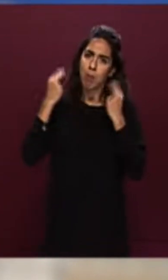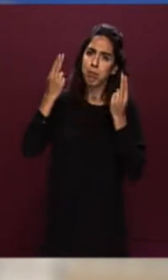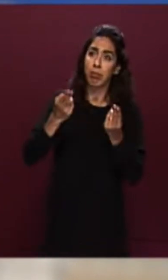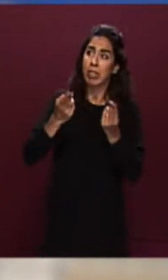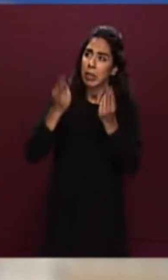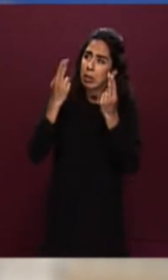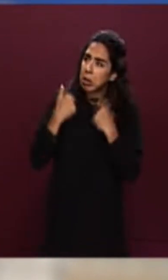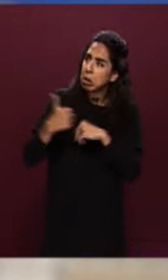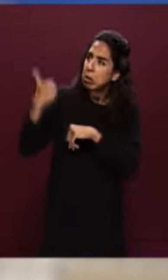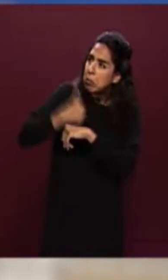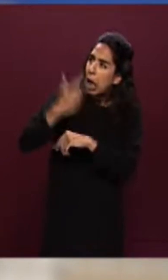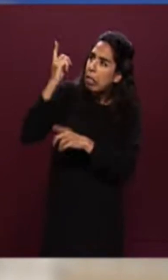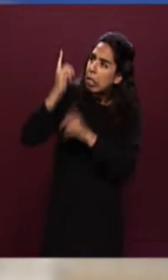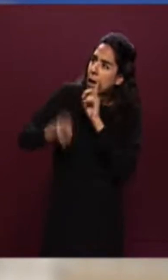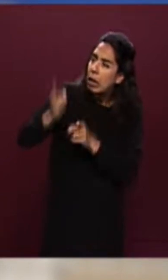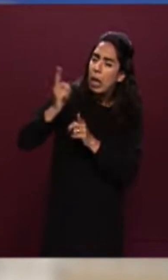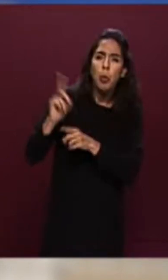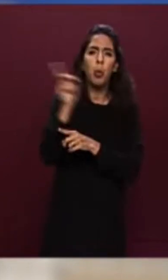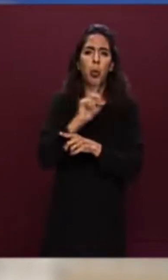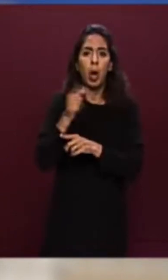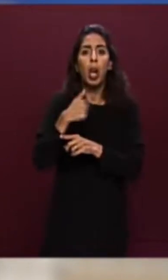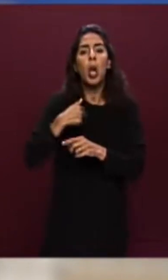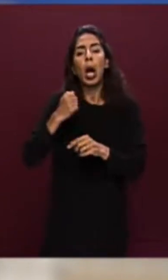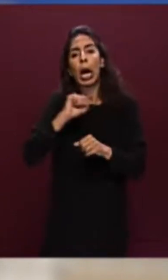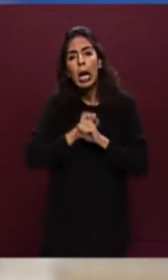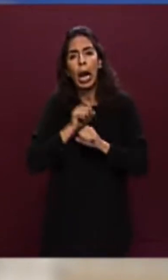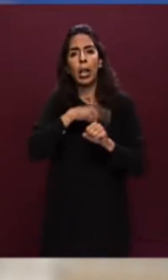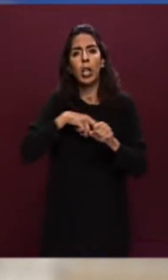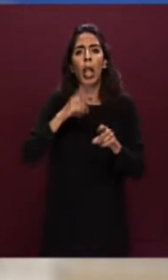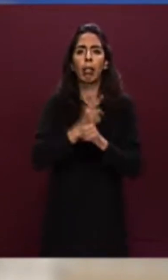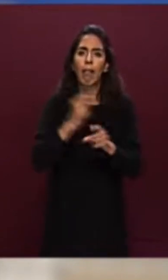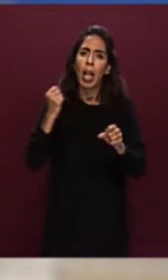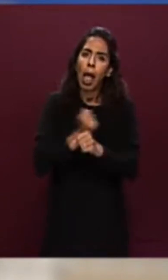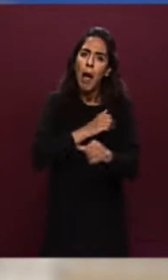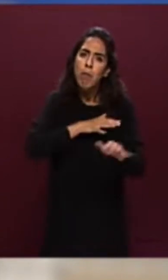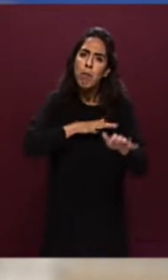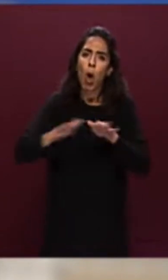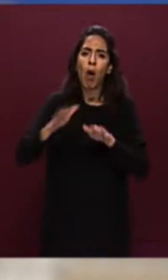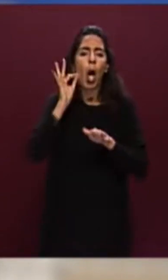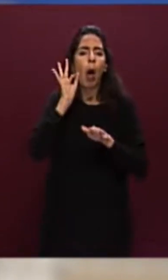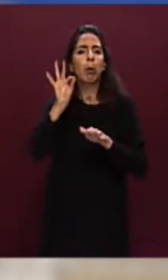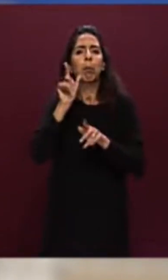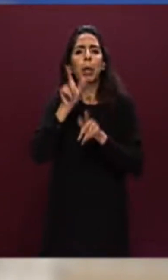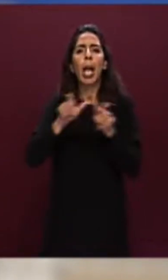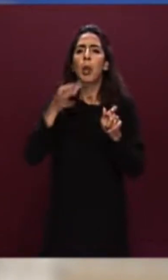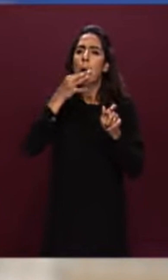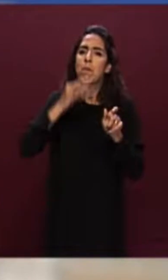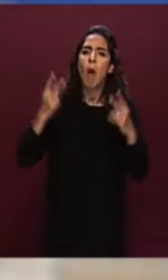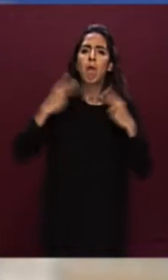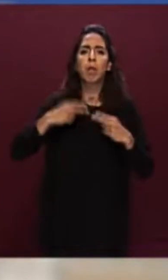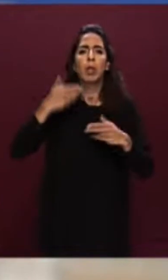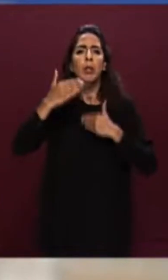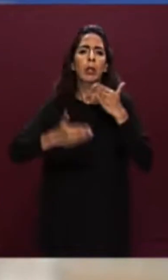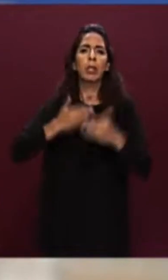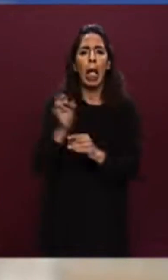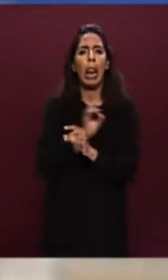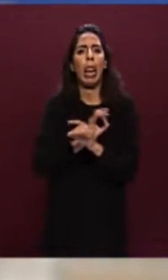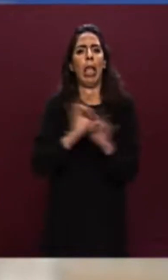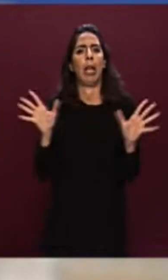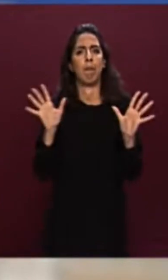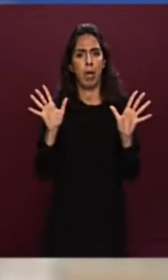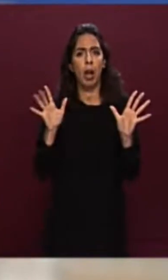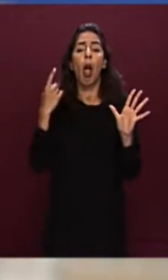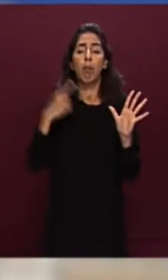perché le persone possano vivere libere questa è la differenza tra quello che stiamo facendo noi e quello che